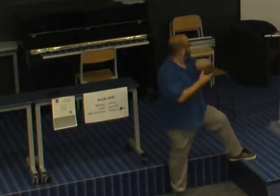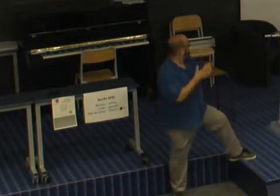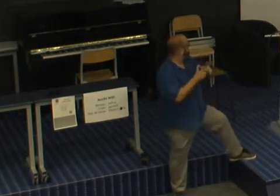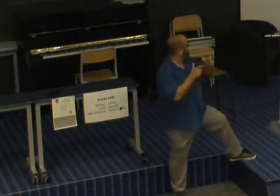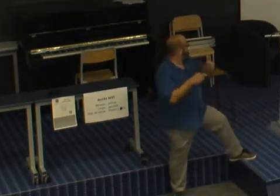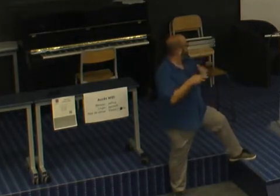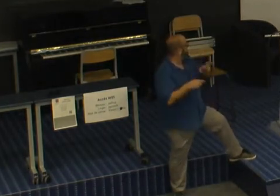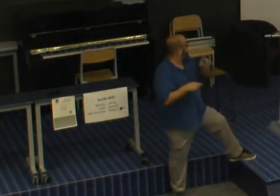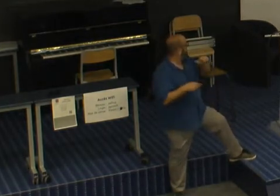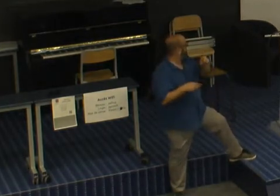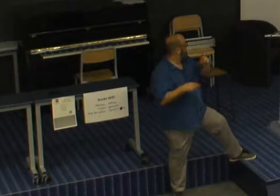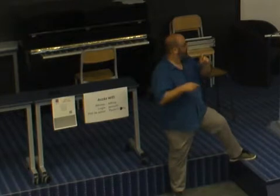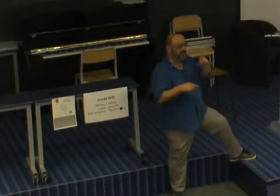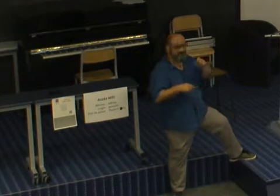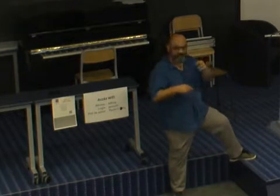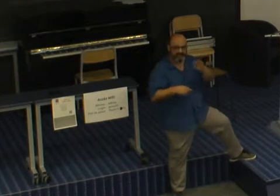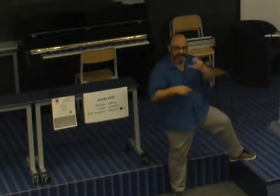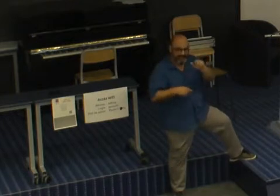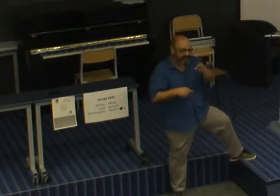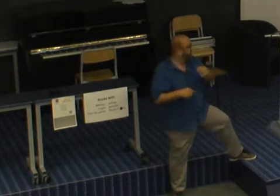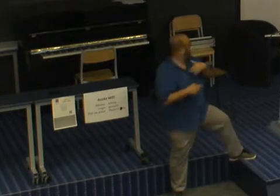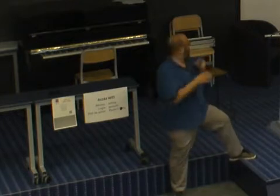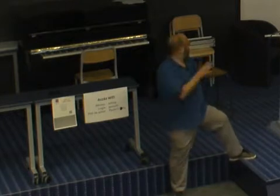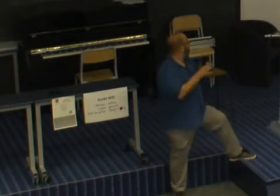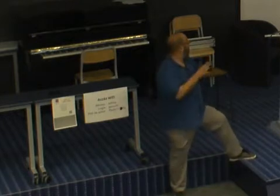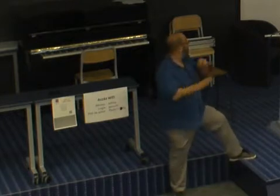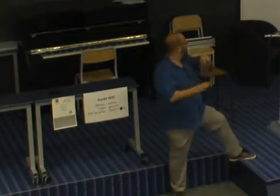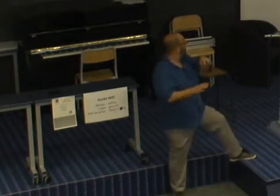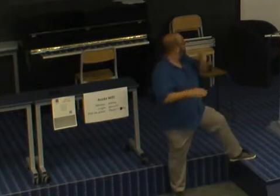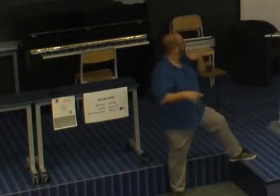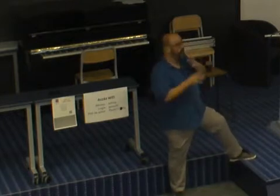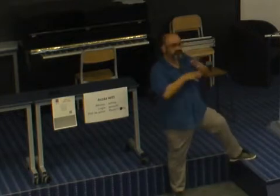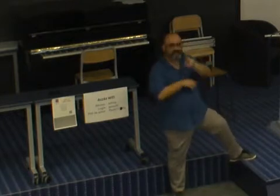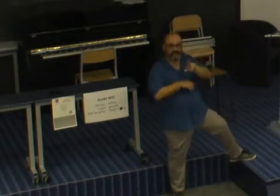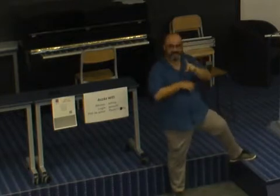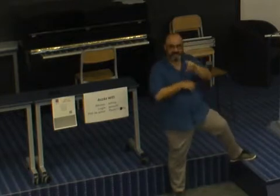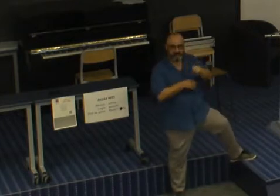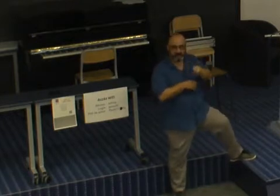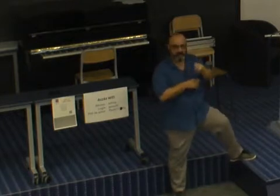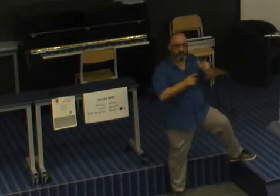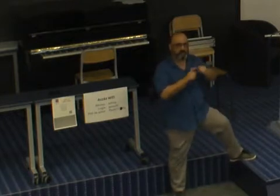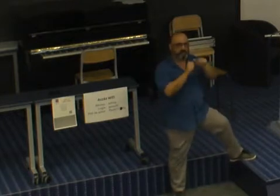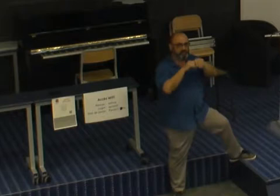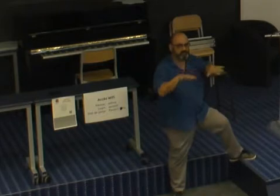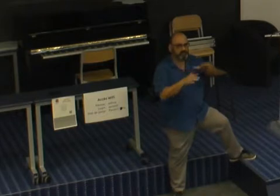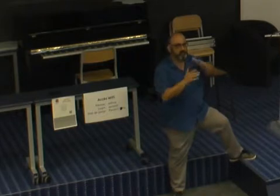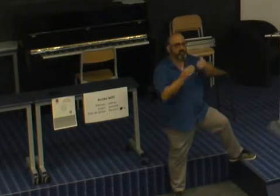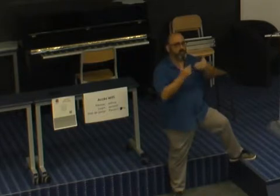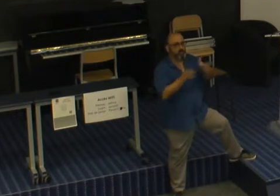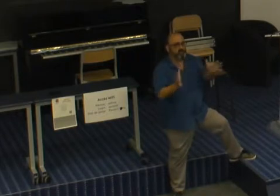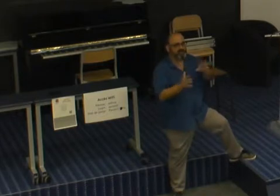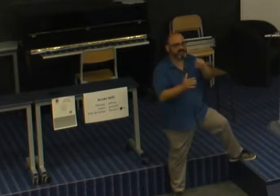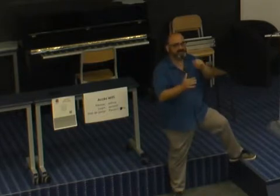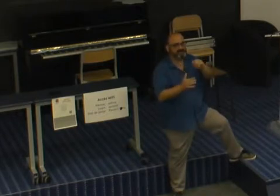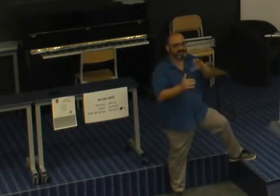suis release Wrangler pour le projet RDO. Donc c'est une distribution OpenStack. Je ne pas parler d